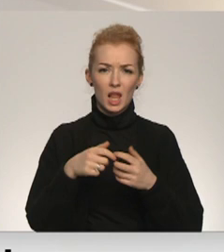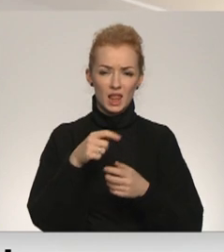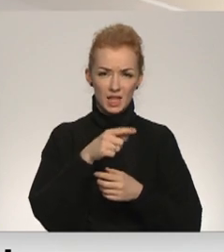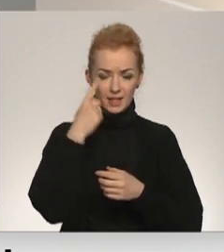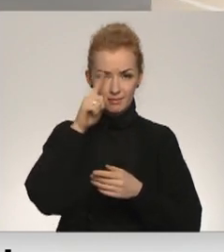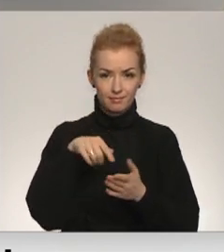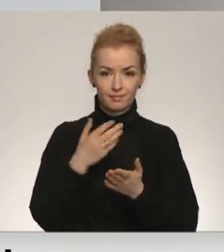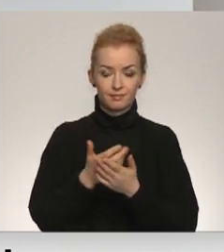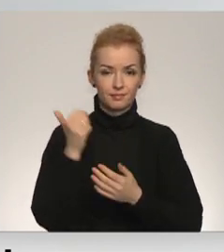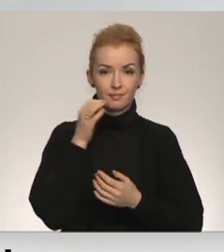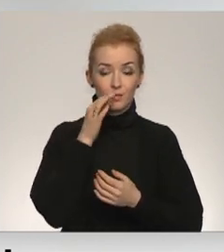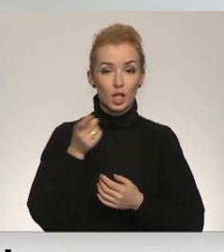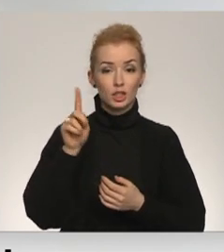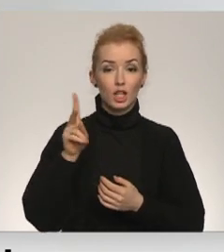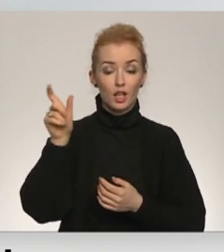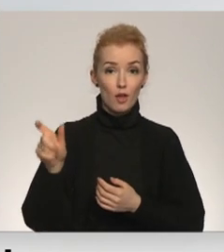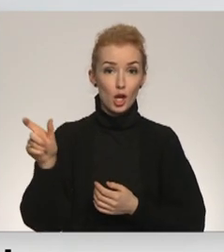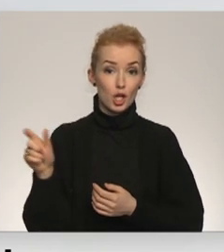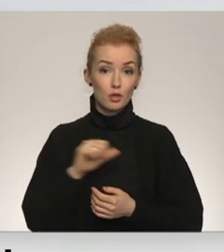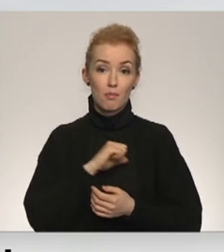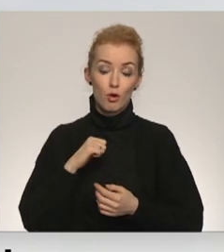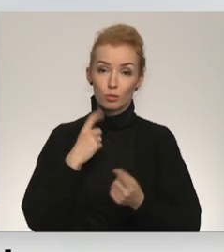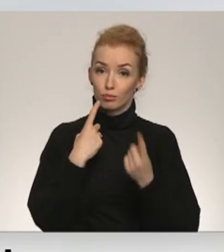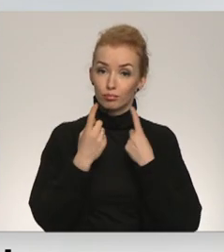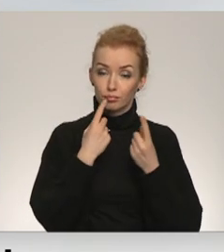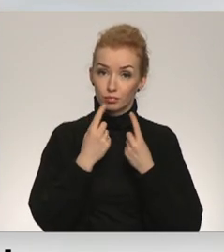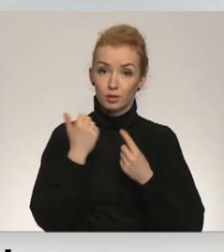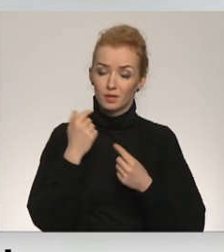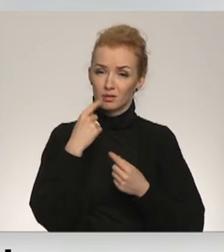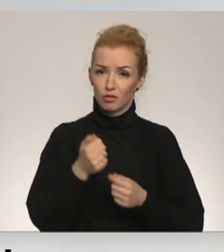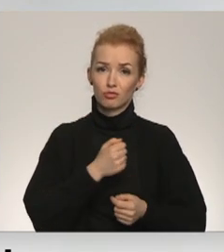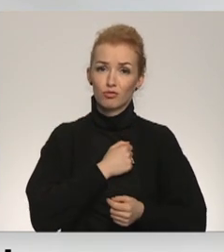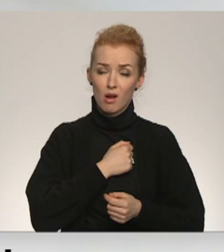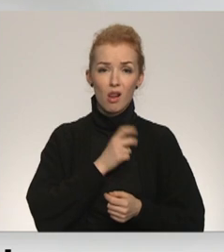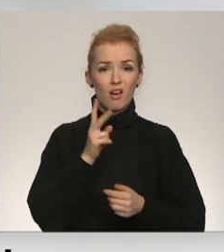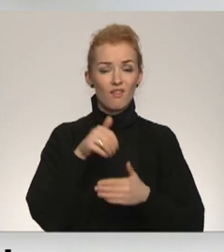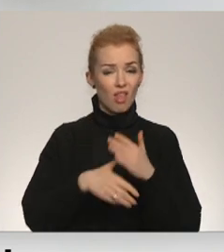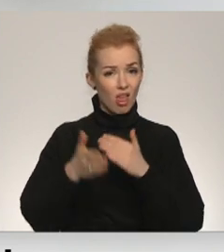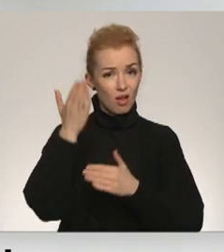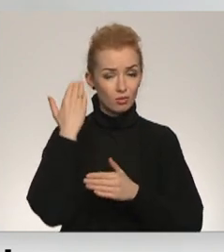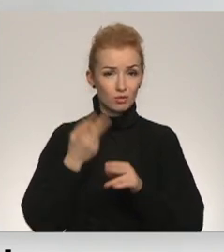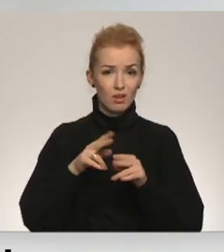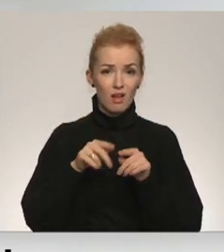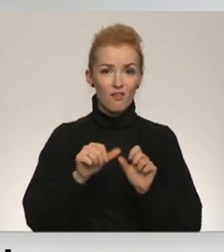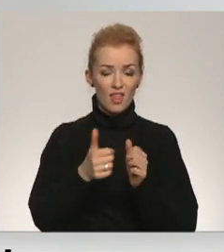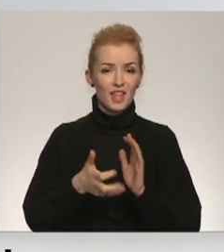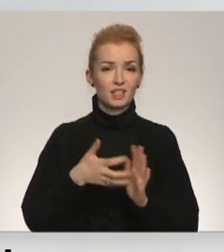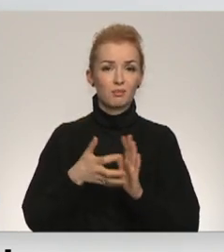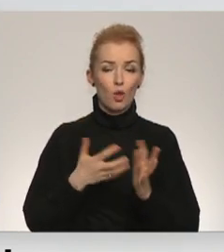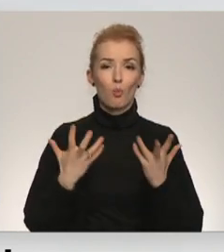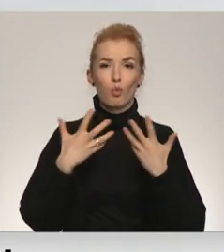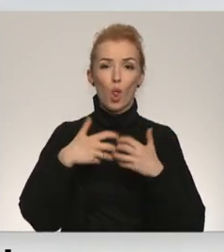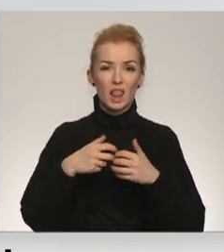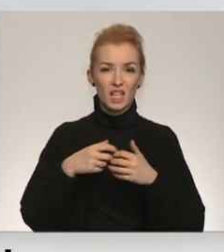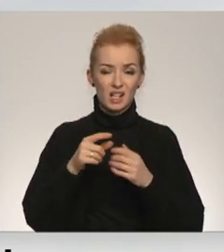Jūs krīvarieši paši, diskutējot par šo jautājumu, viņi izsaka nožēlu, ka dvēsture šādā veidā tiek izmantota politiskām